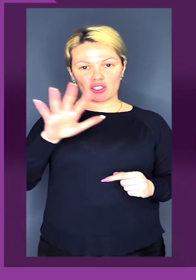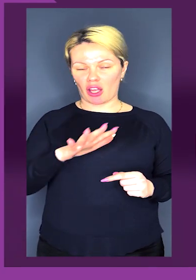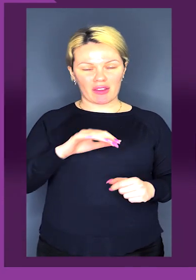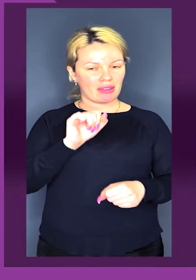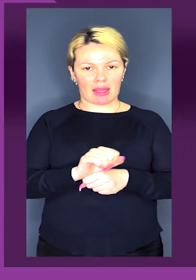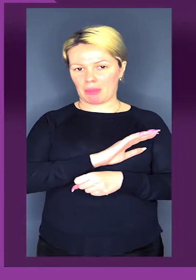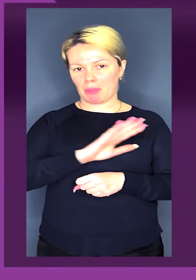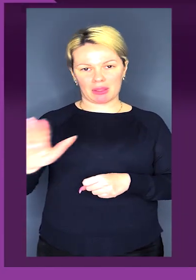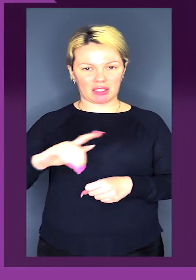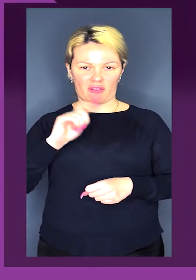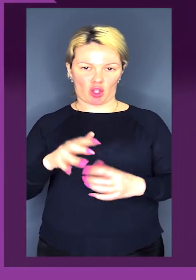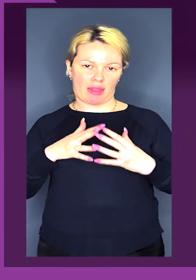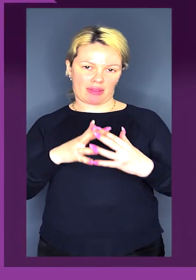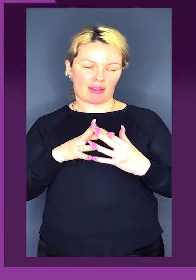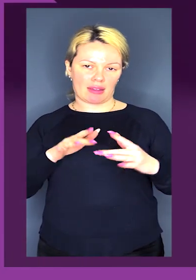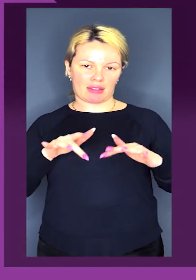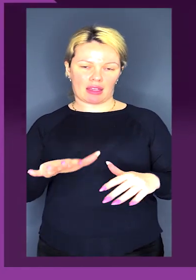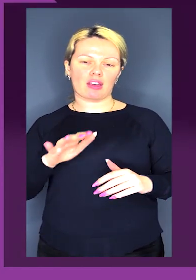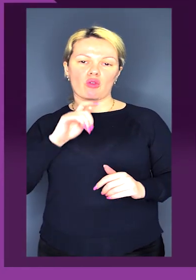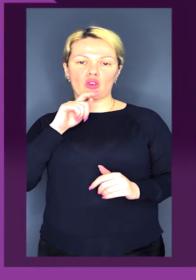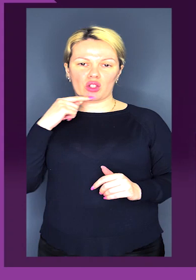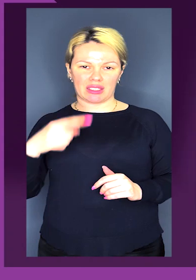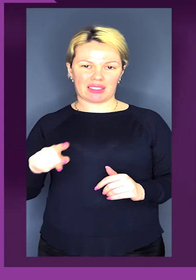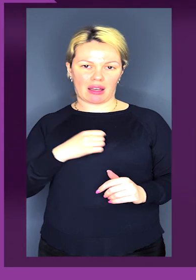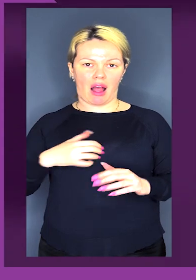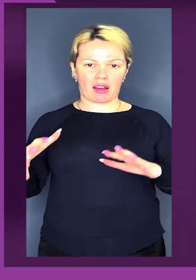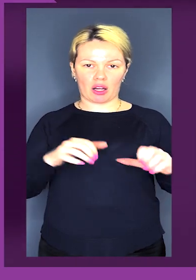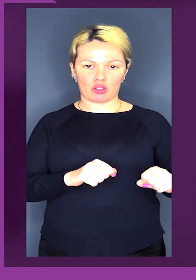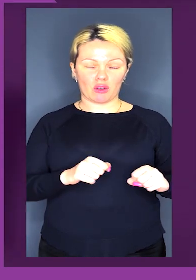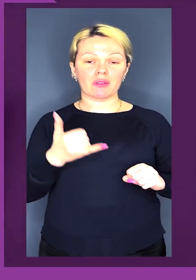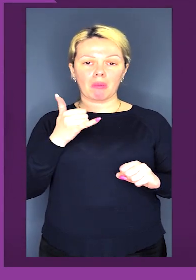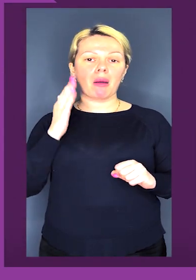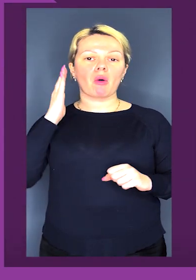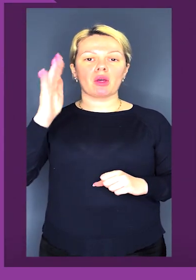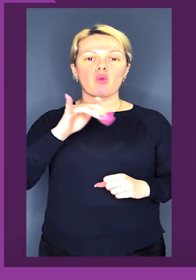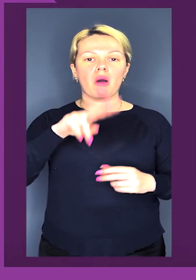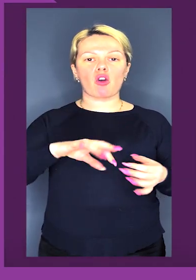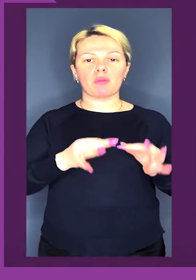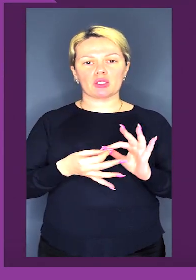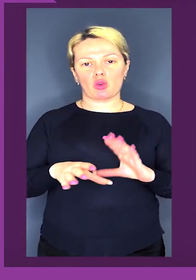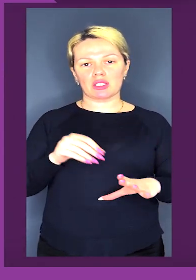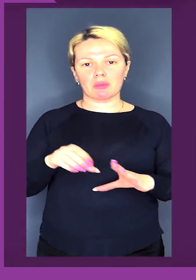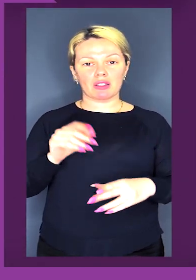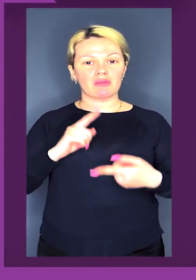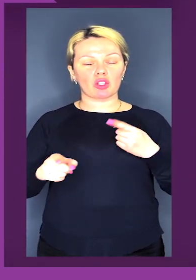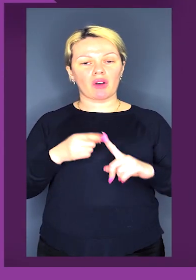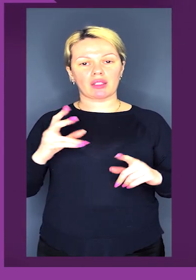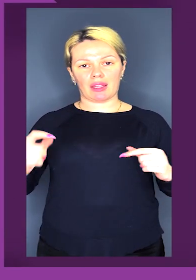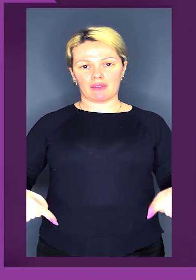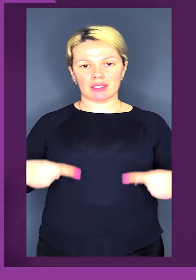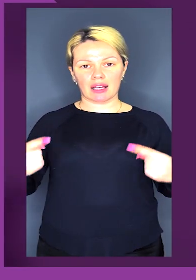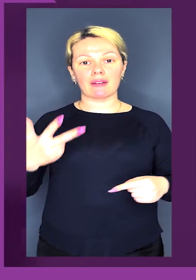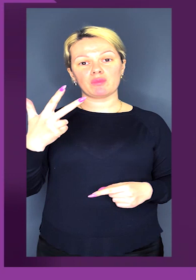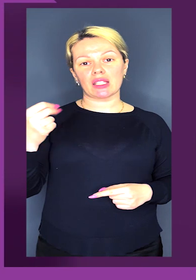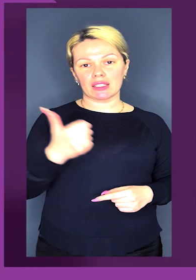державі не припиняються воєнні дії російських агресорів. Тепер попереду у паралімпійської збірної з фектування на